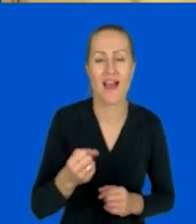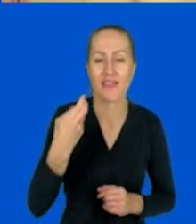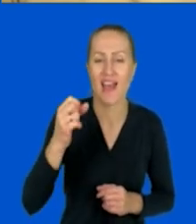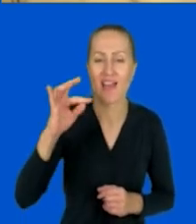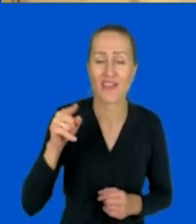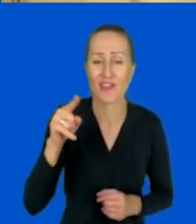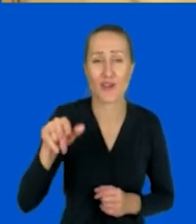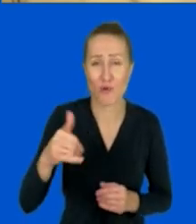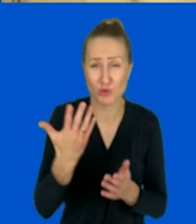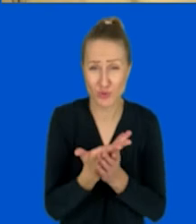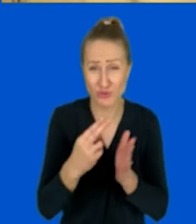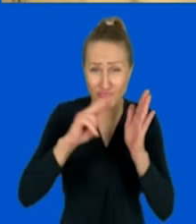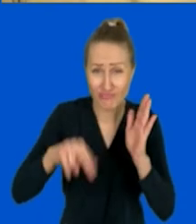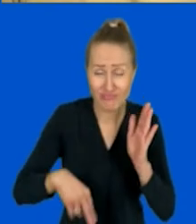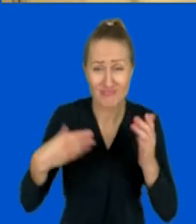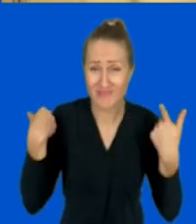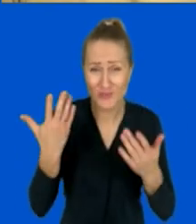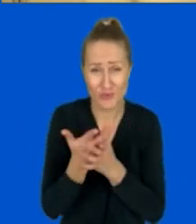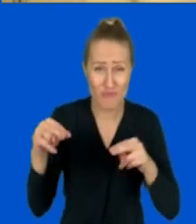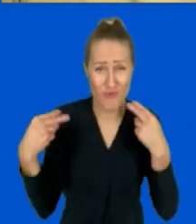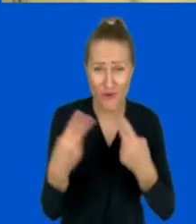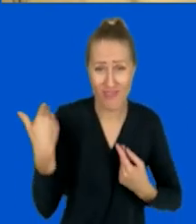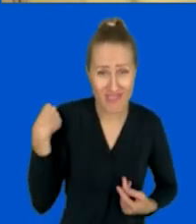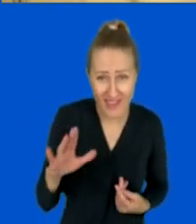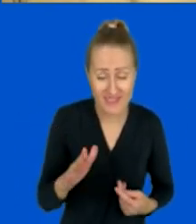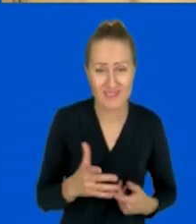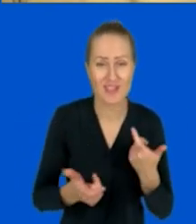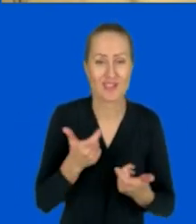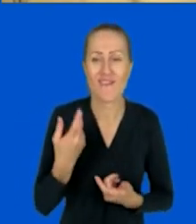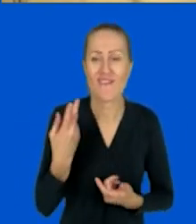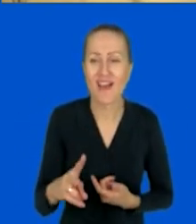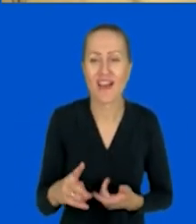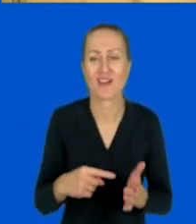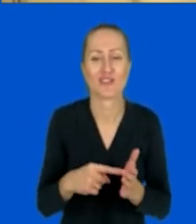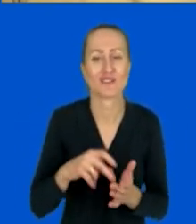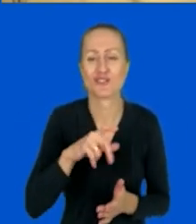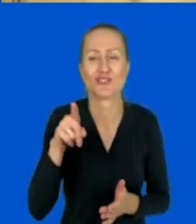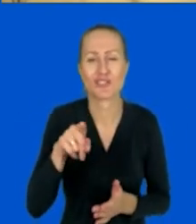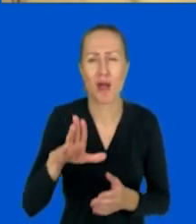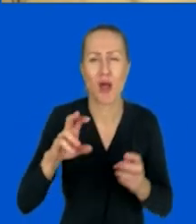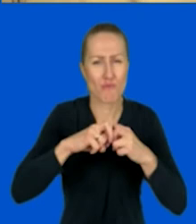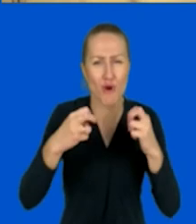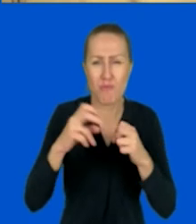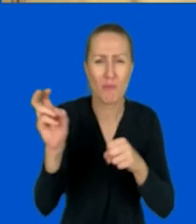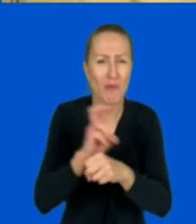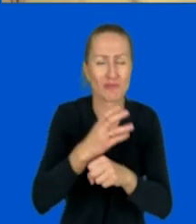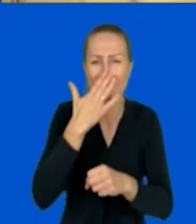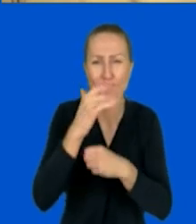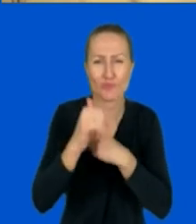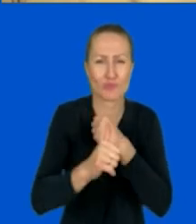prostu zrezygnowałyście z gry i nie chcecie już brać mi udziału drugi raz? Czy jest jakiś problem techniczny u was?